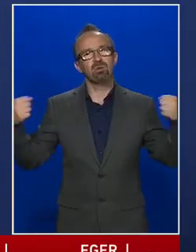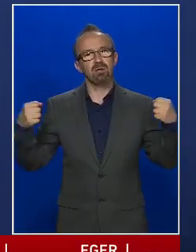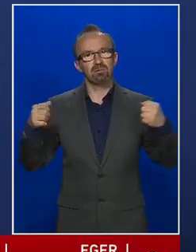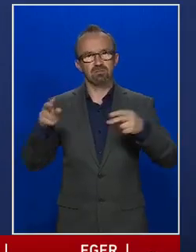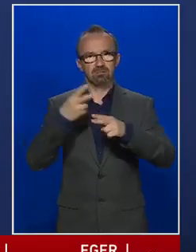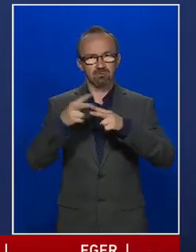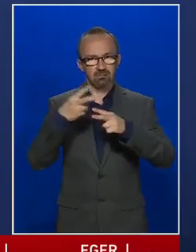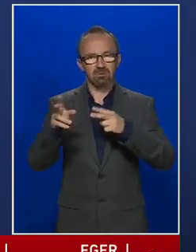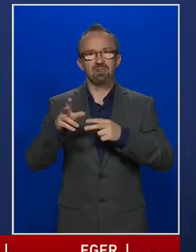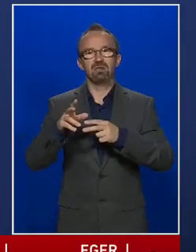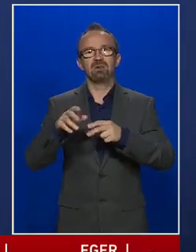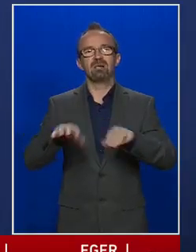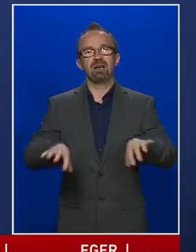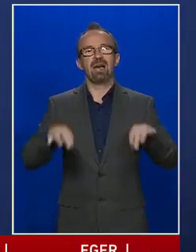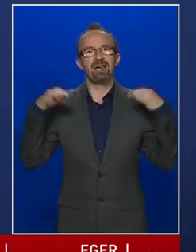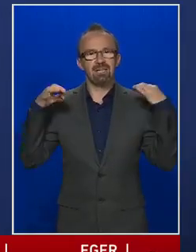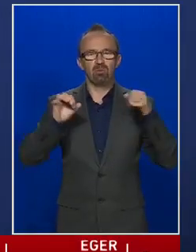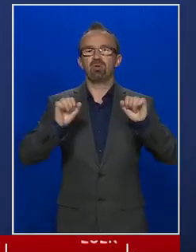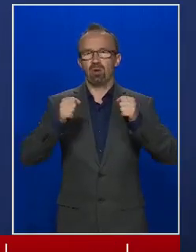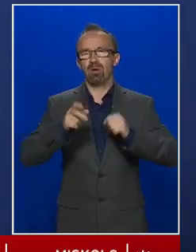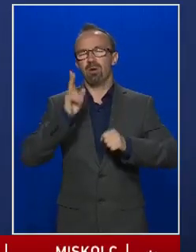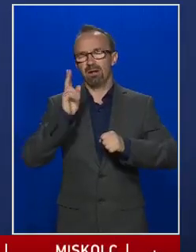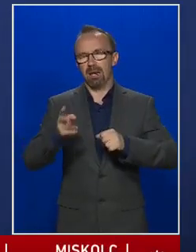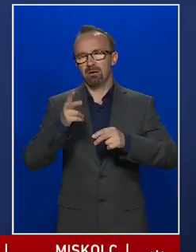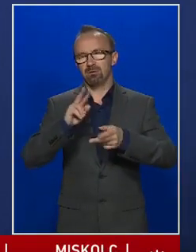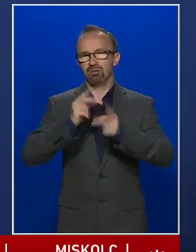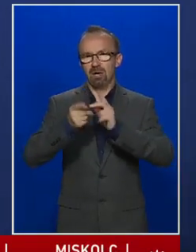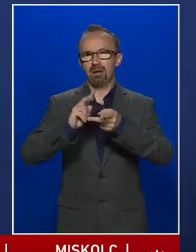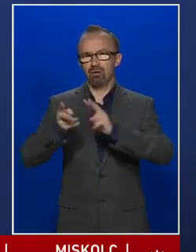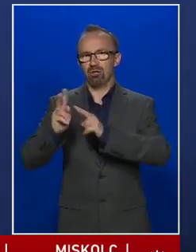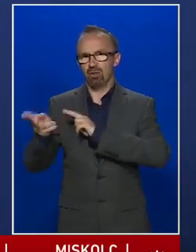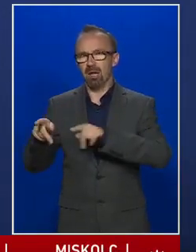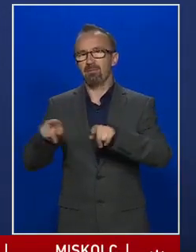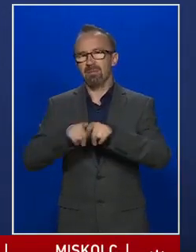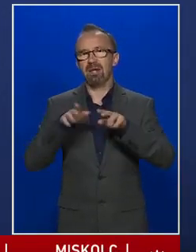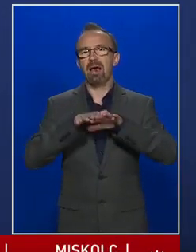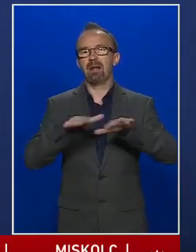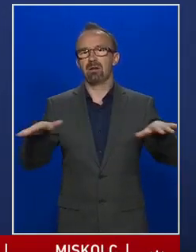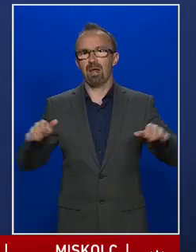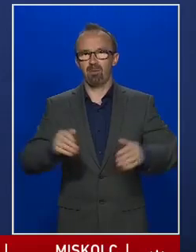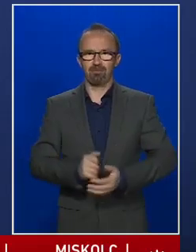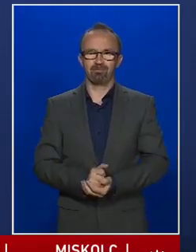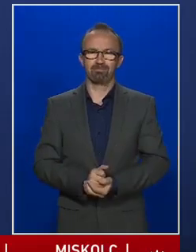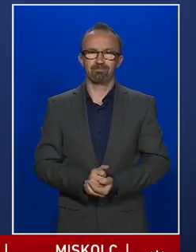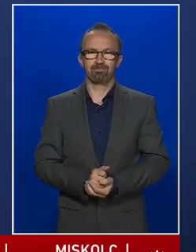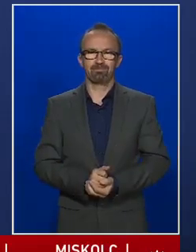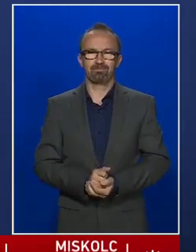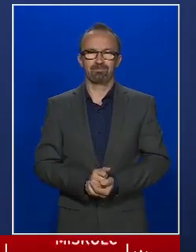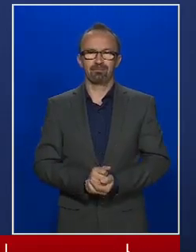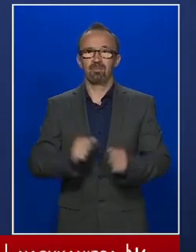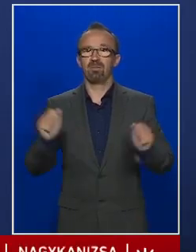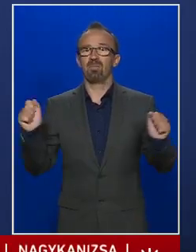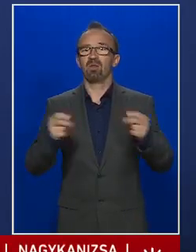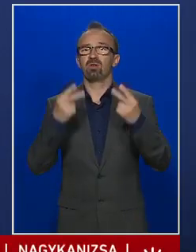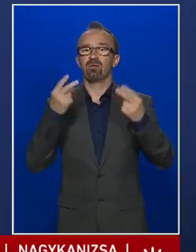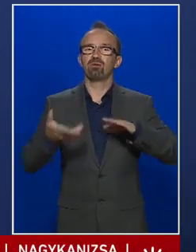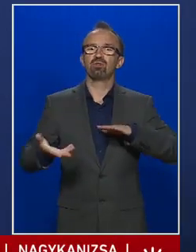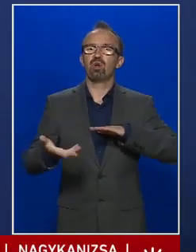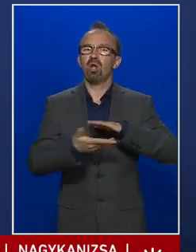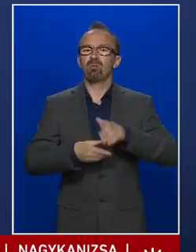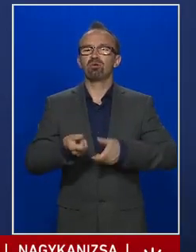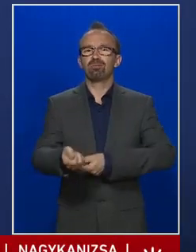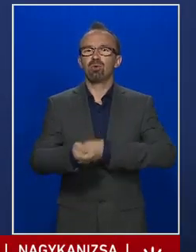az ágynemüt egyébként meg gyakrabban cseréljék, mint máskor. Nagyon fontos az alapos